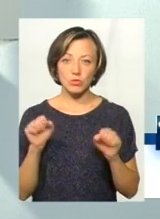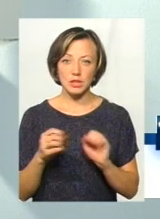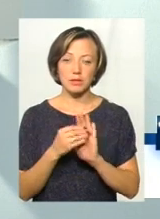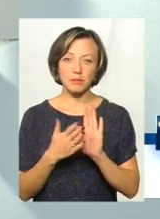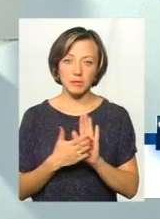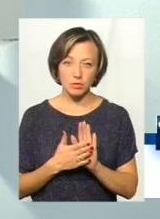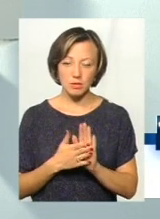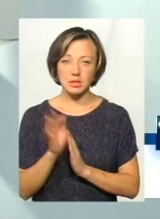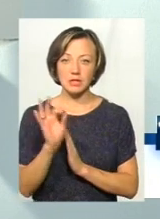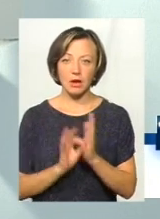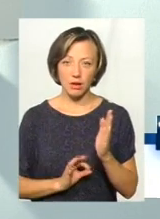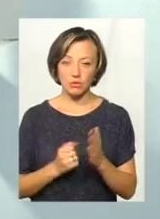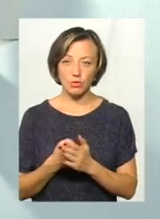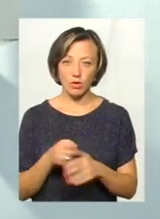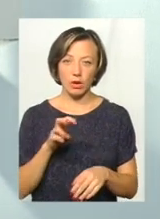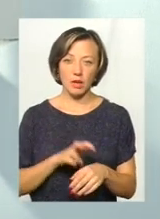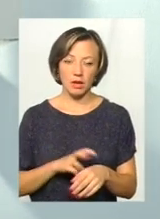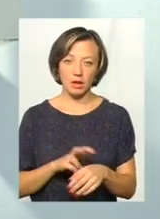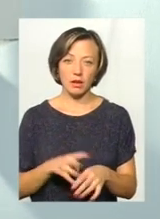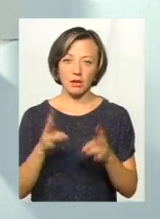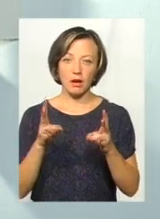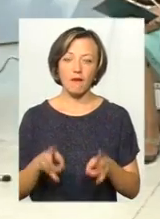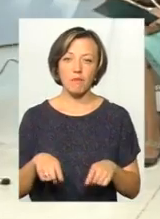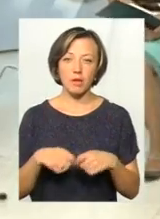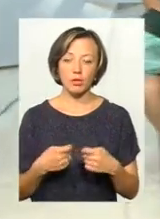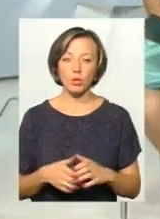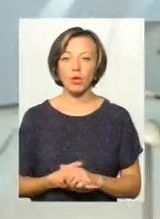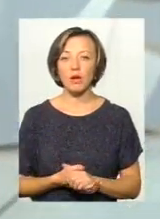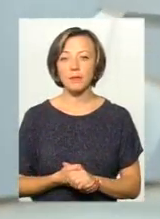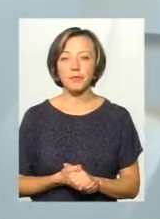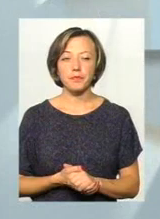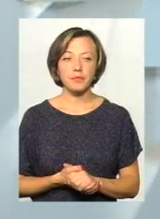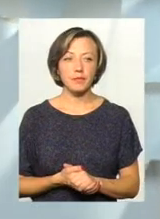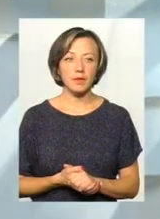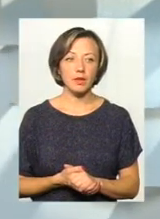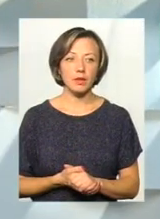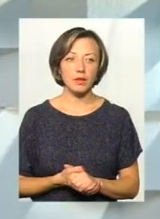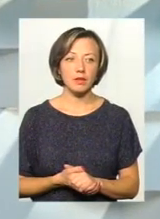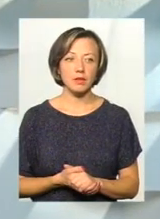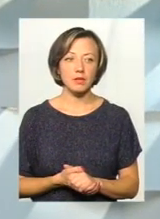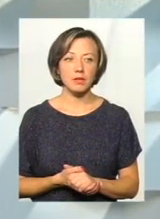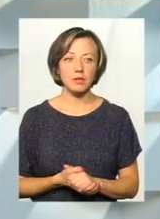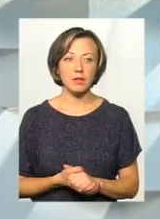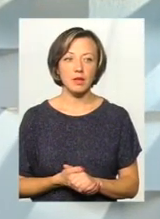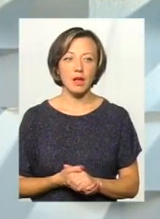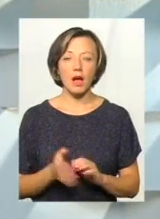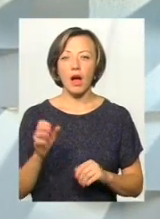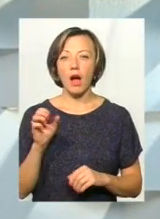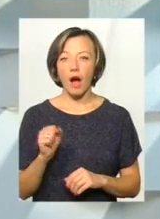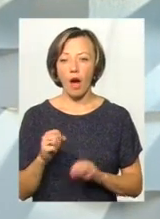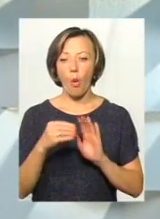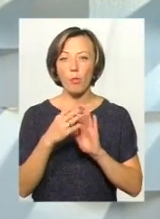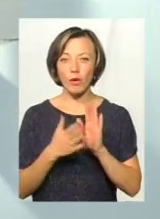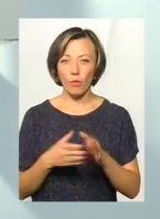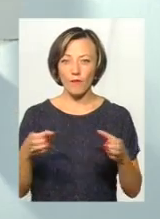записуватися зразу до лікаря, наприклад, травматолога. Тобто, ось такі. А, в принципі, диспансерна група,